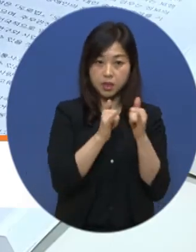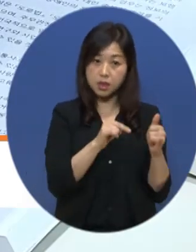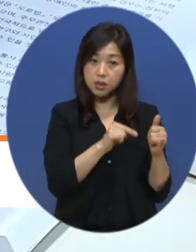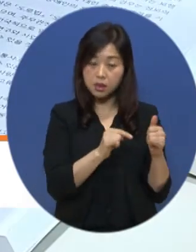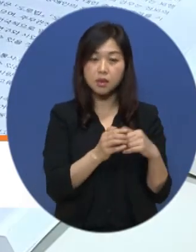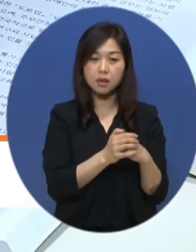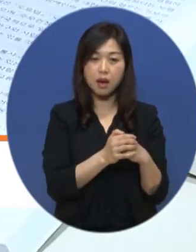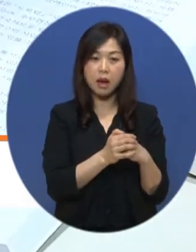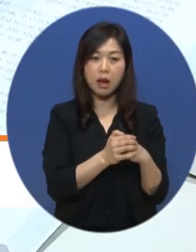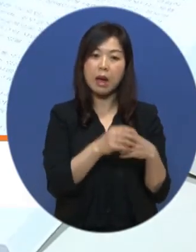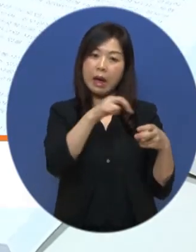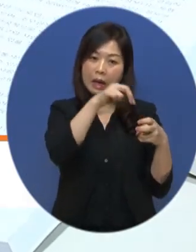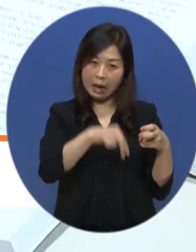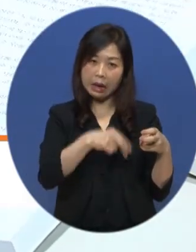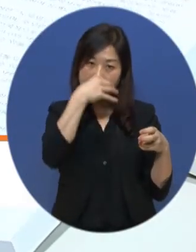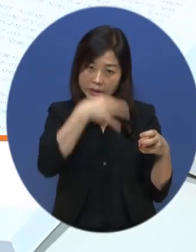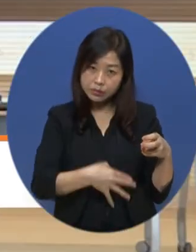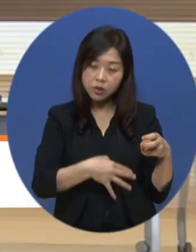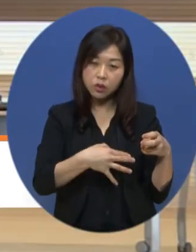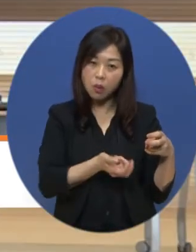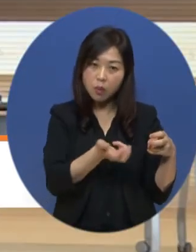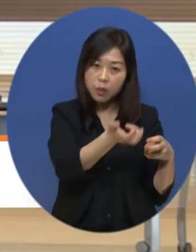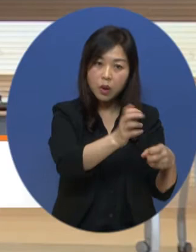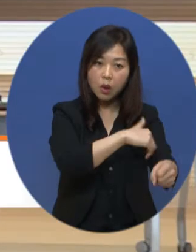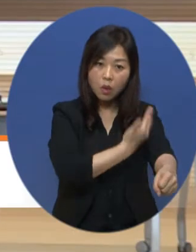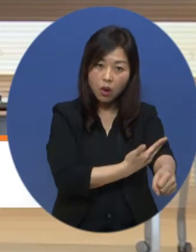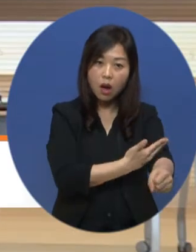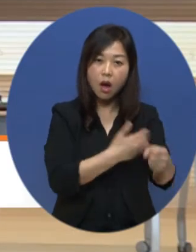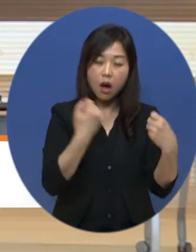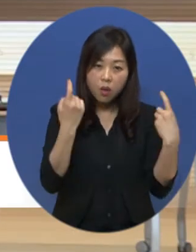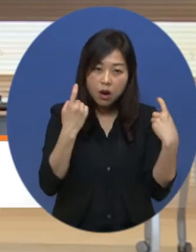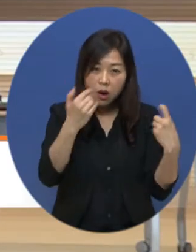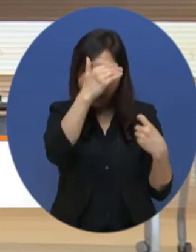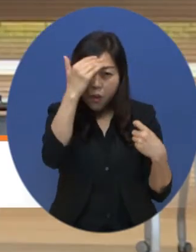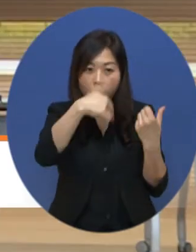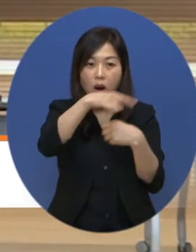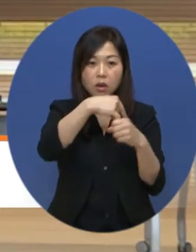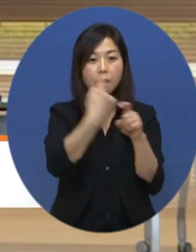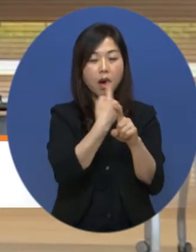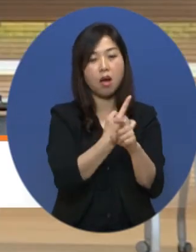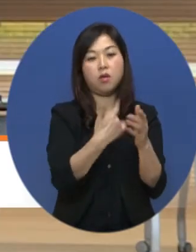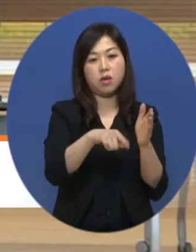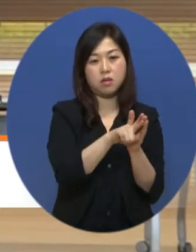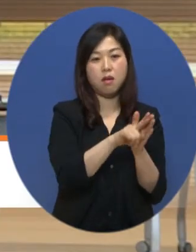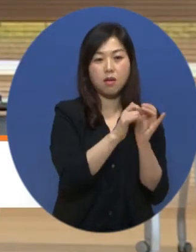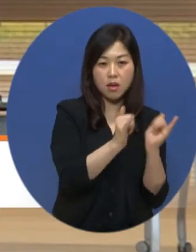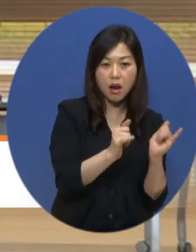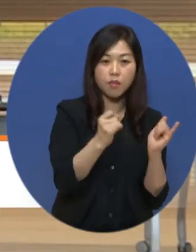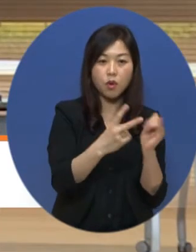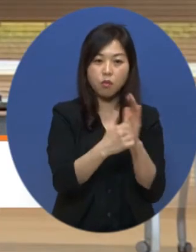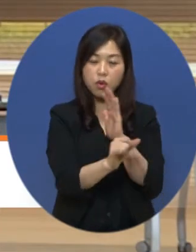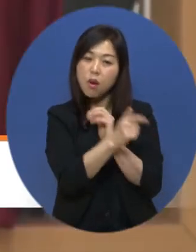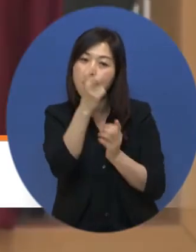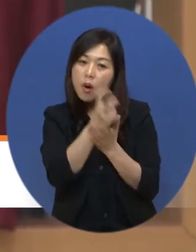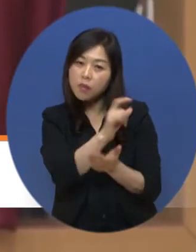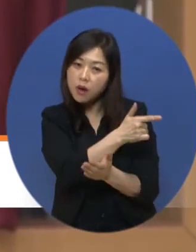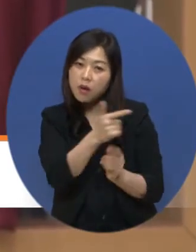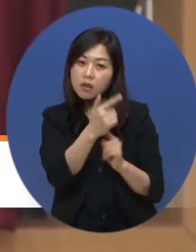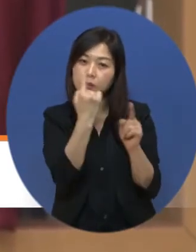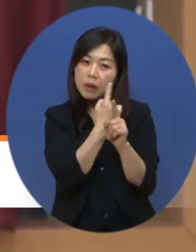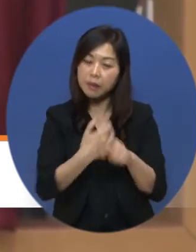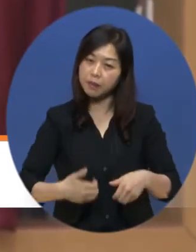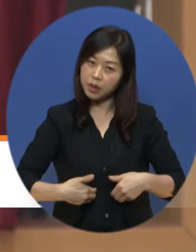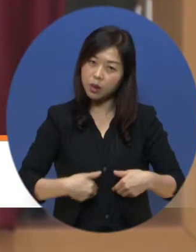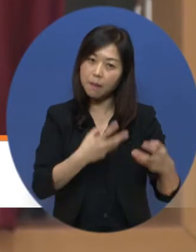교통약자의 이동권과 관광 환경 개선을 위해 인적, 물적, 제도적으로 개선되어야 할 점이